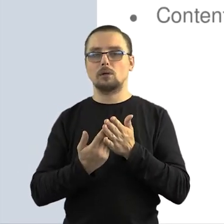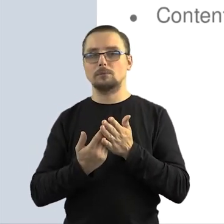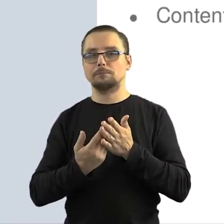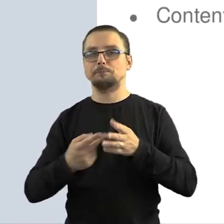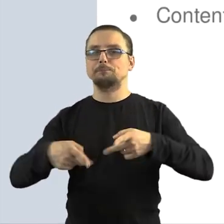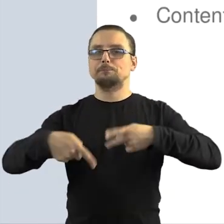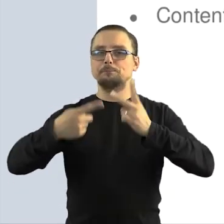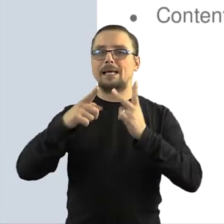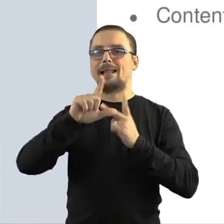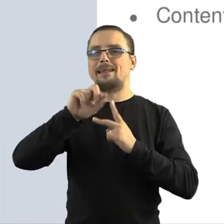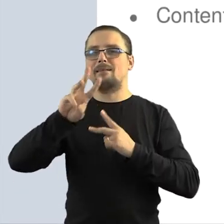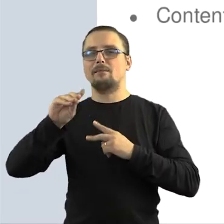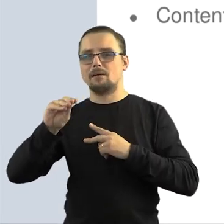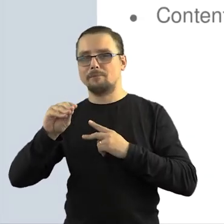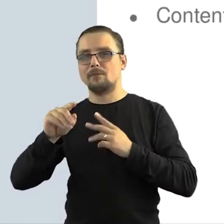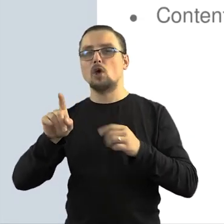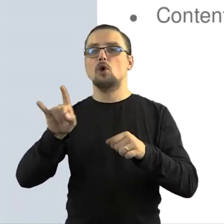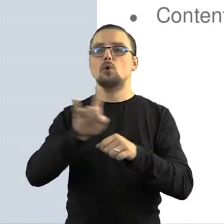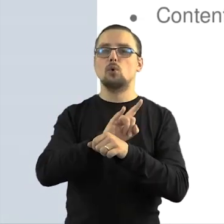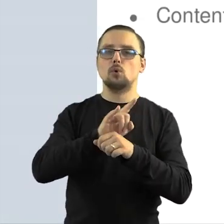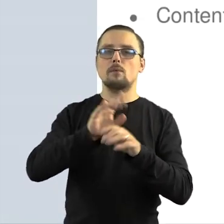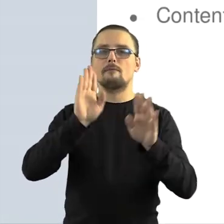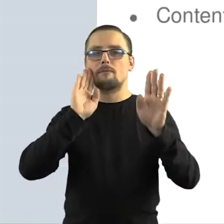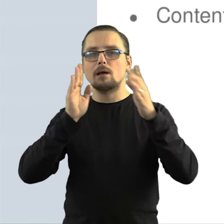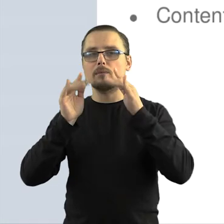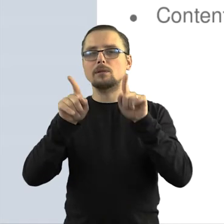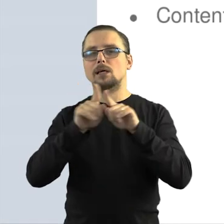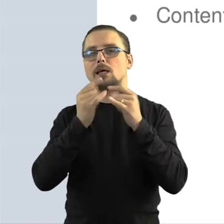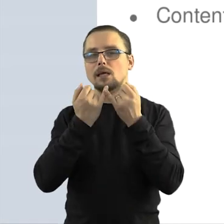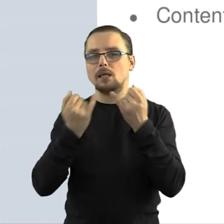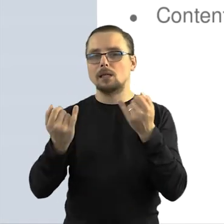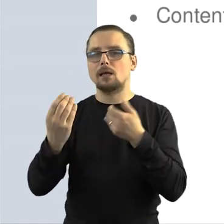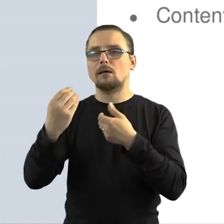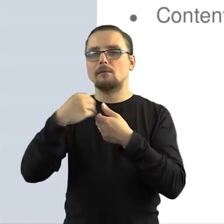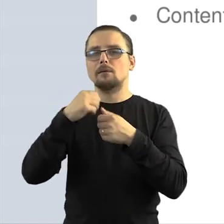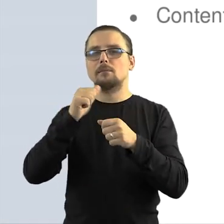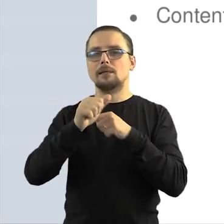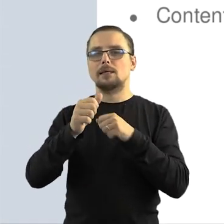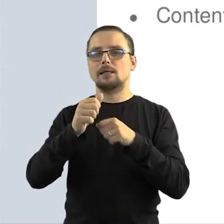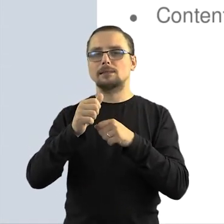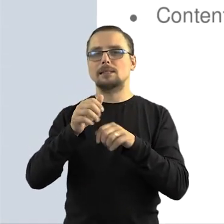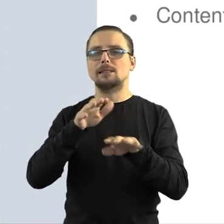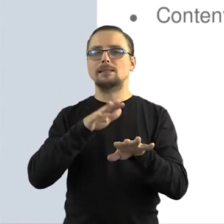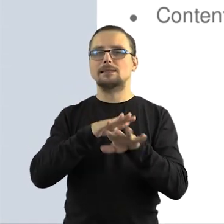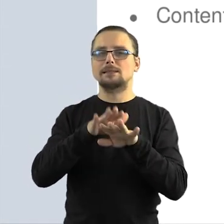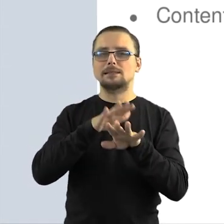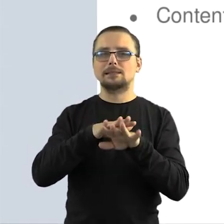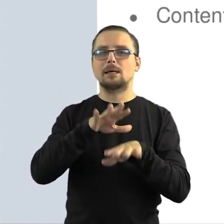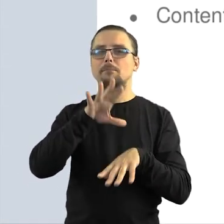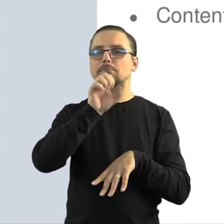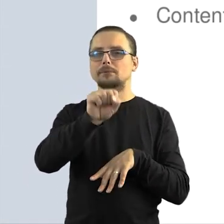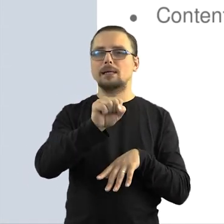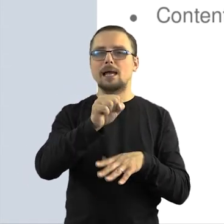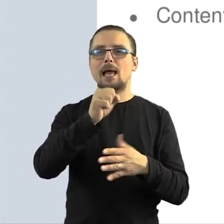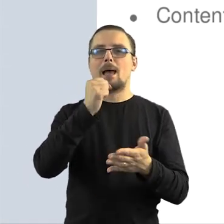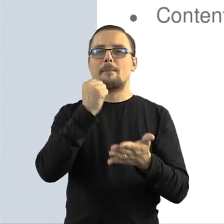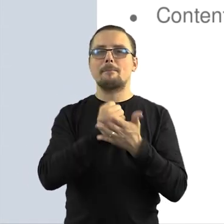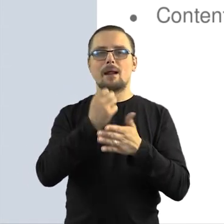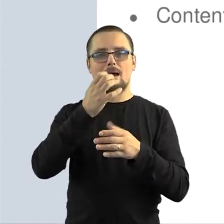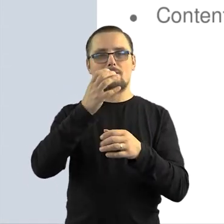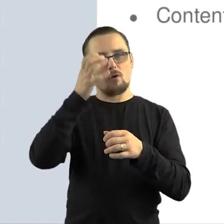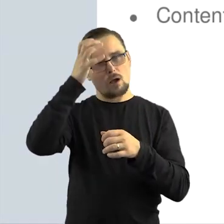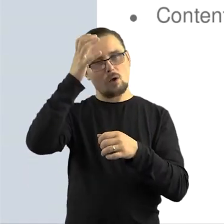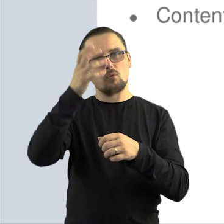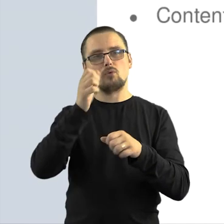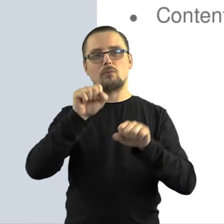przy transmisjach live. To jest kwestia tego, że zarówno YouTube, jak i Facebook, jak i innego rodzaju platformy korzystają z